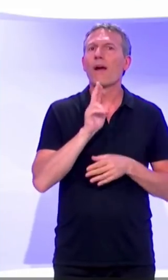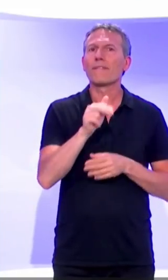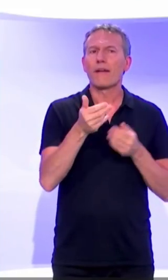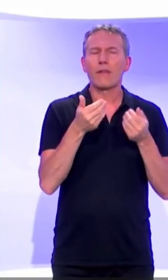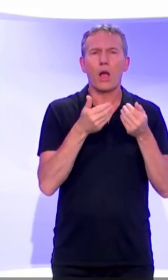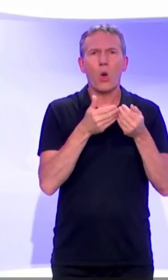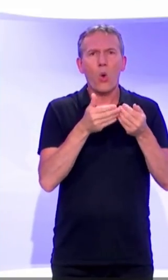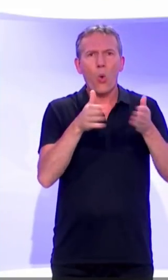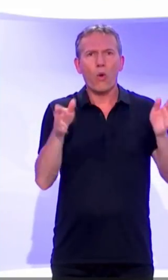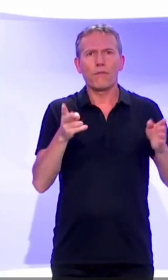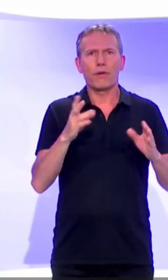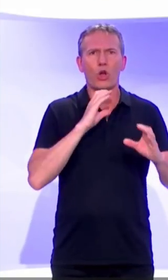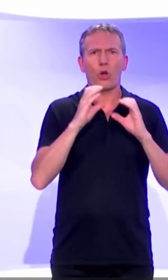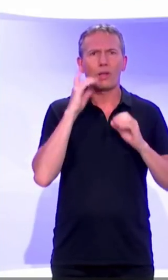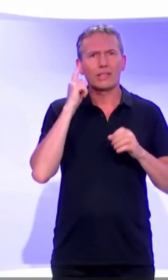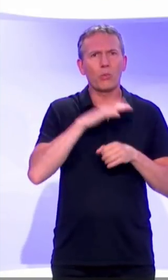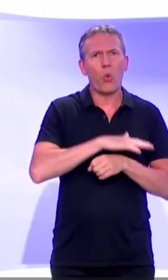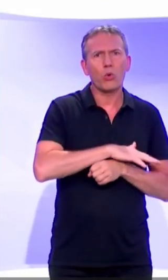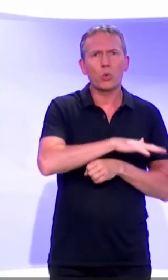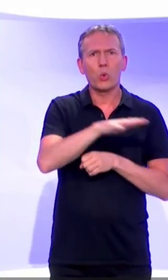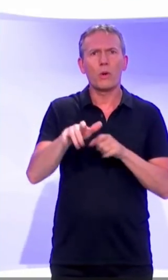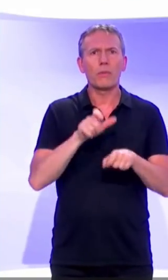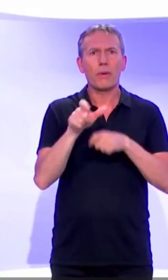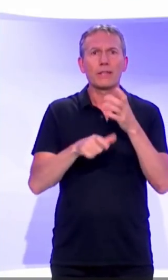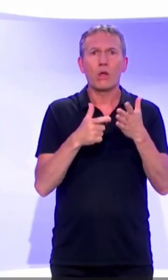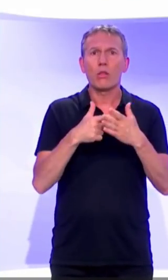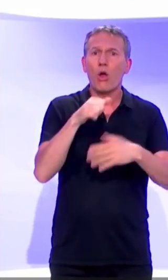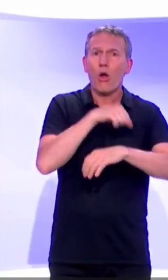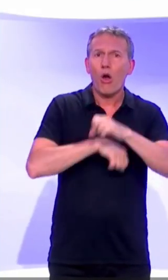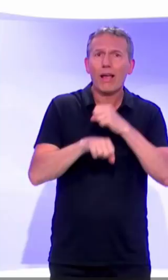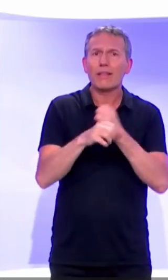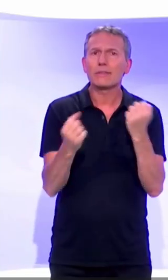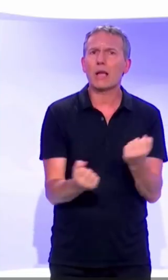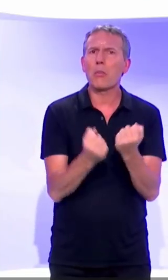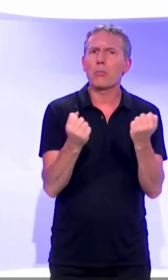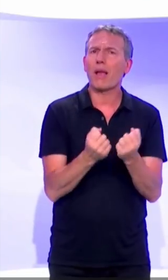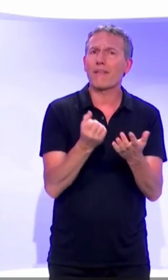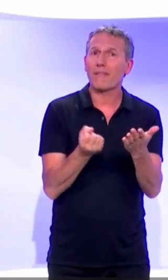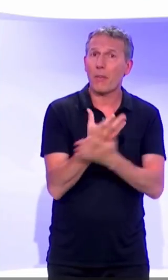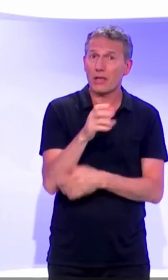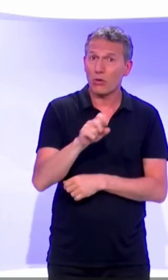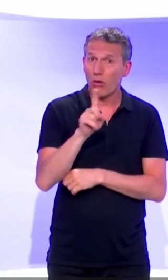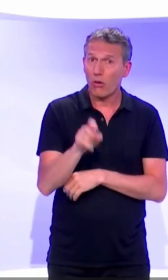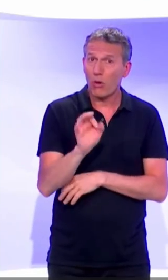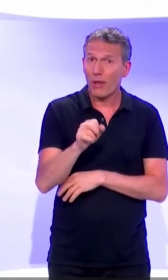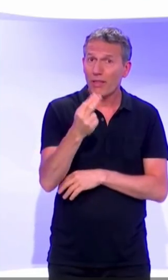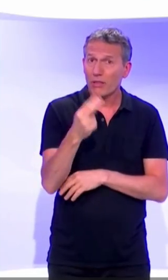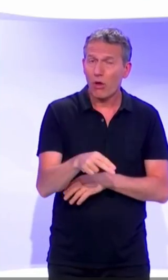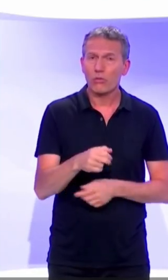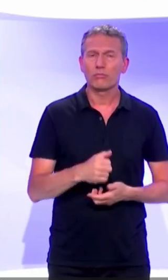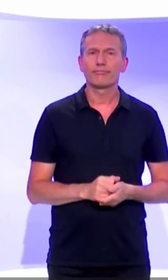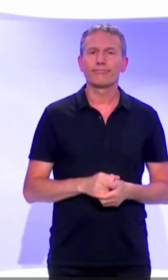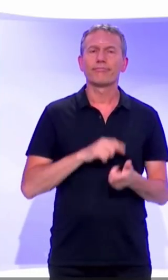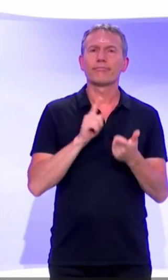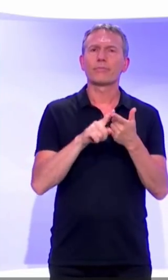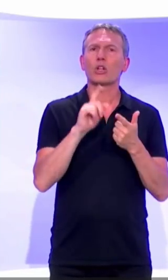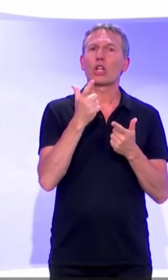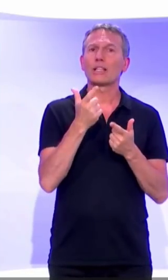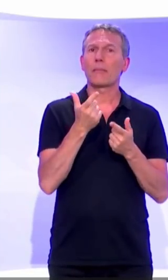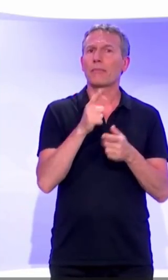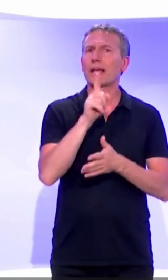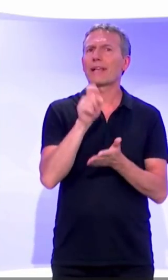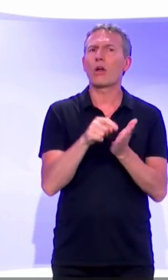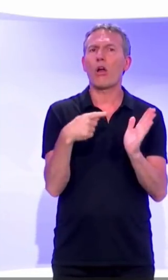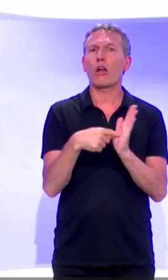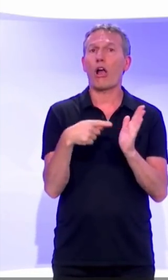la communication au grand public ? Allez-vous organiser une grande campagne d'information civique ? Deuxième question, quand pourra se